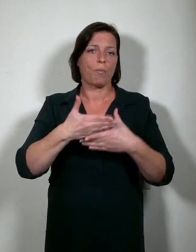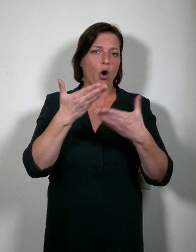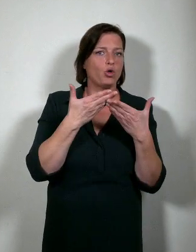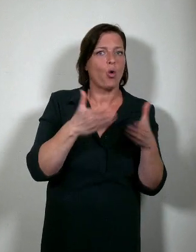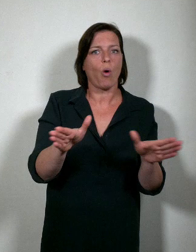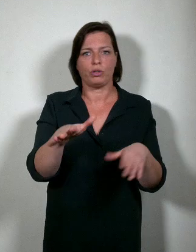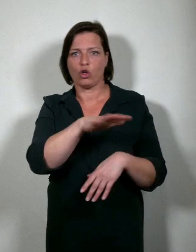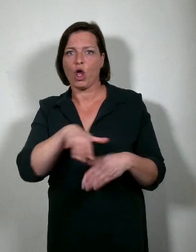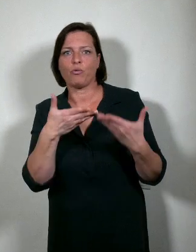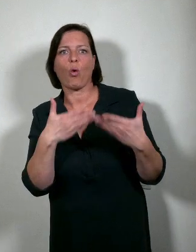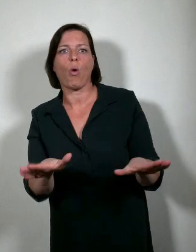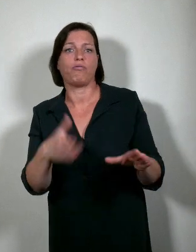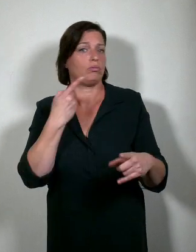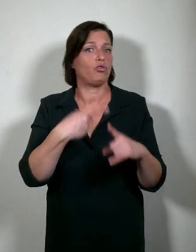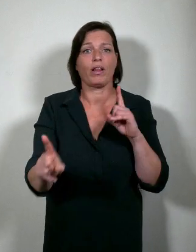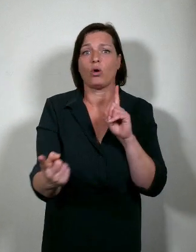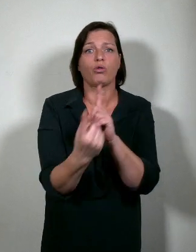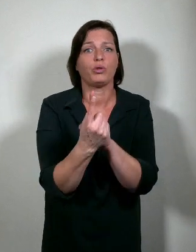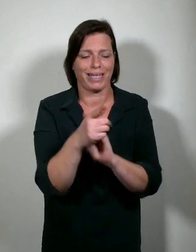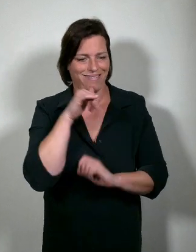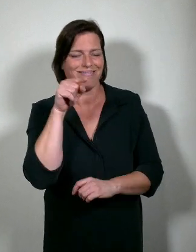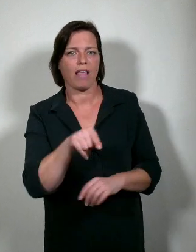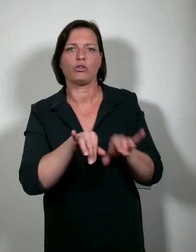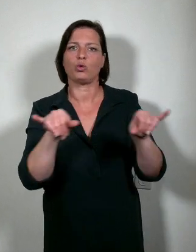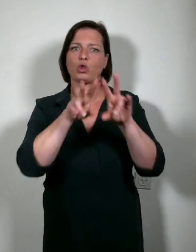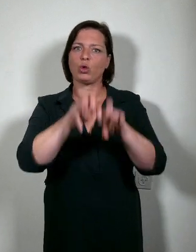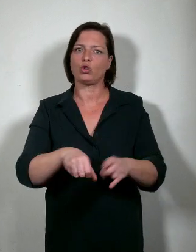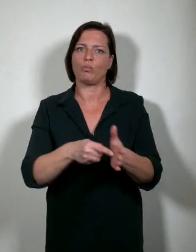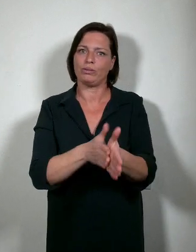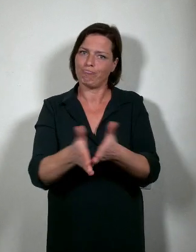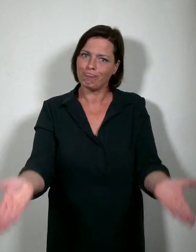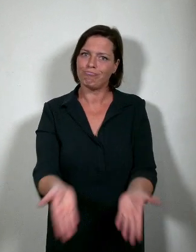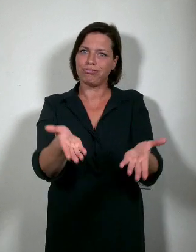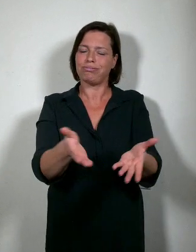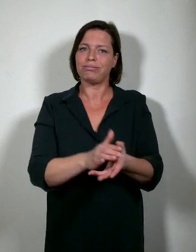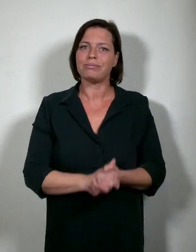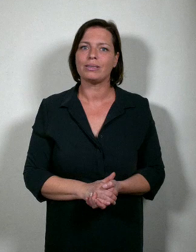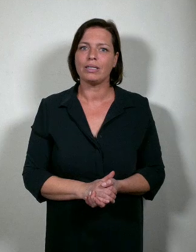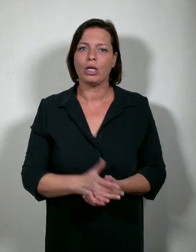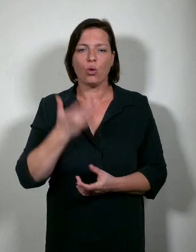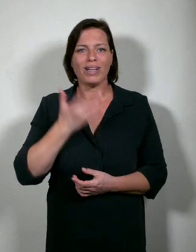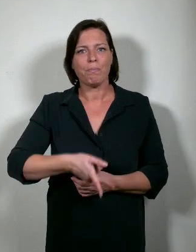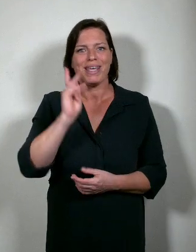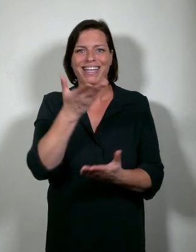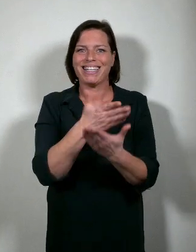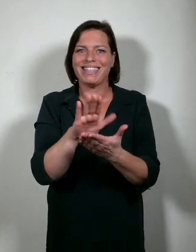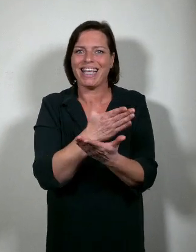voor toevallige ontmoetingen moet dat soort onderzoek aanmoedigen. We willen meer gedeelde